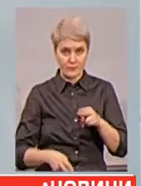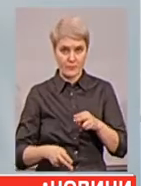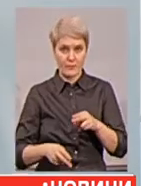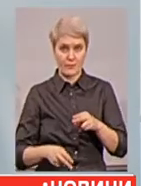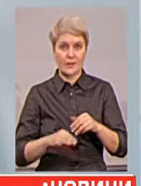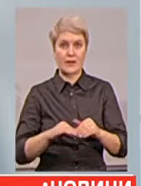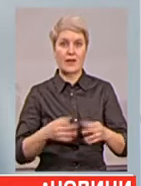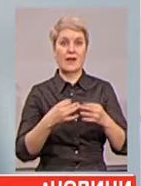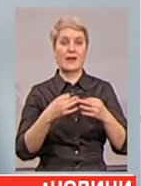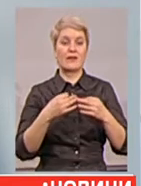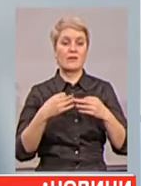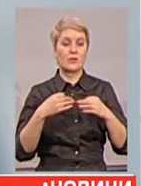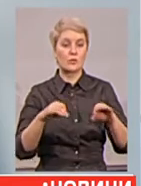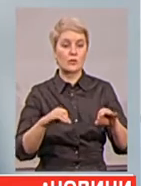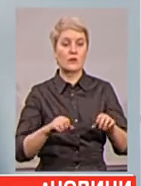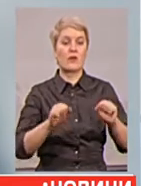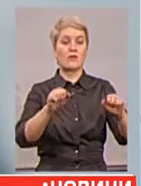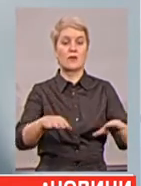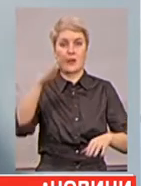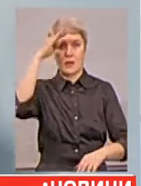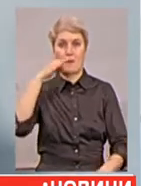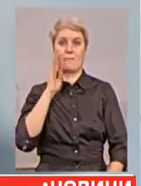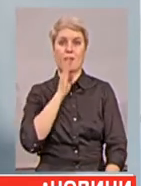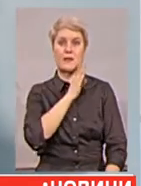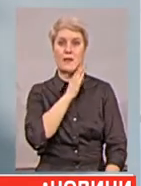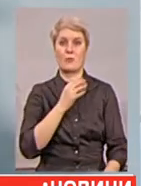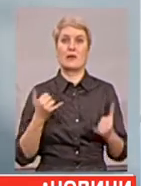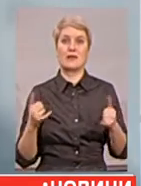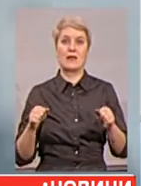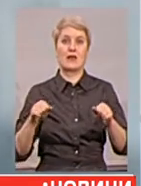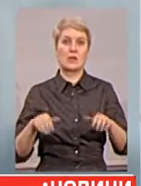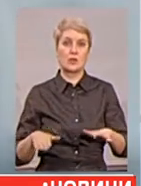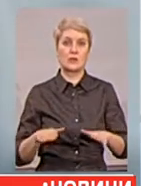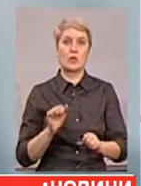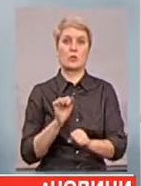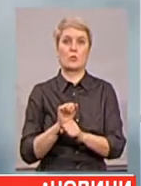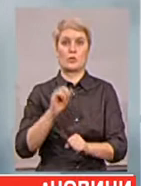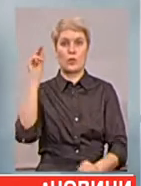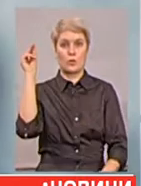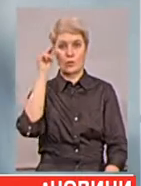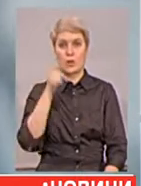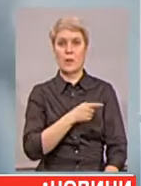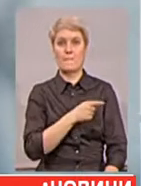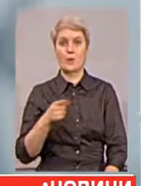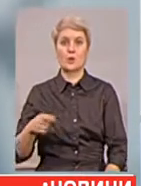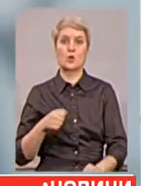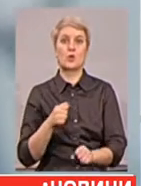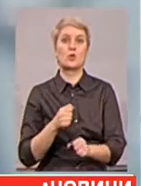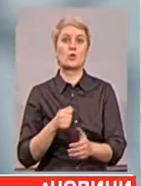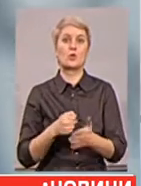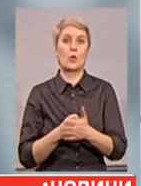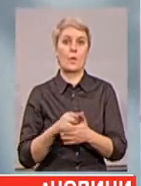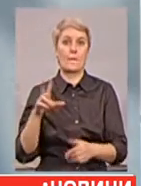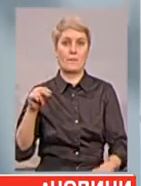відпустило з дому та віддали батькам. Наразі прийнято рішення про зупинку навстрального процесу до понеділка. Також у